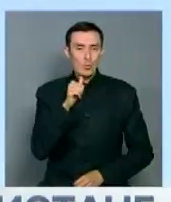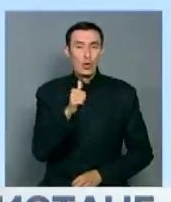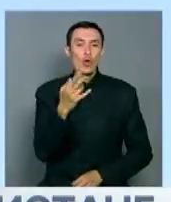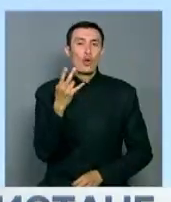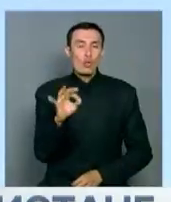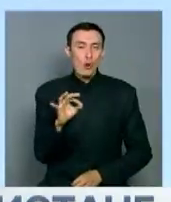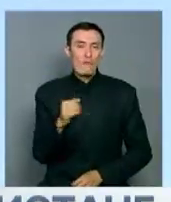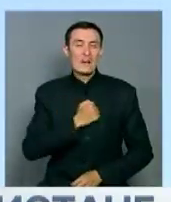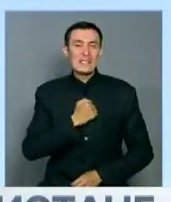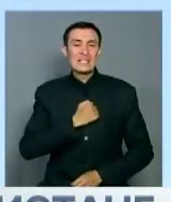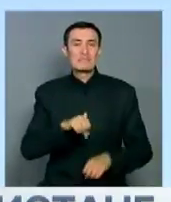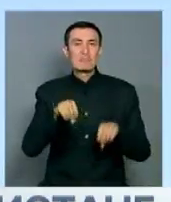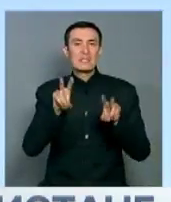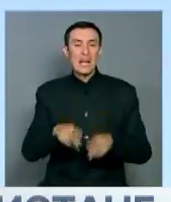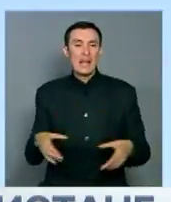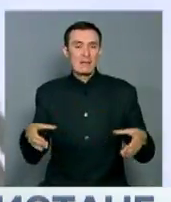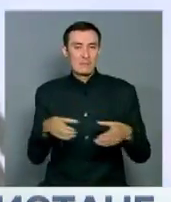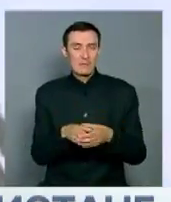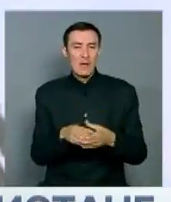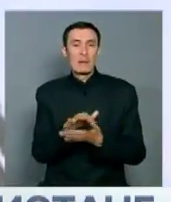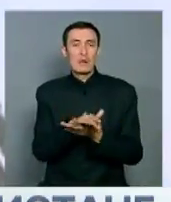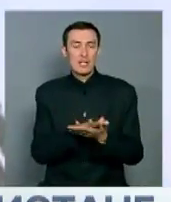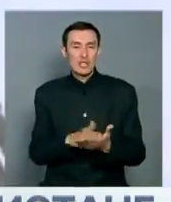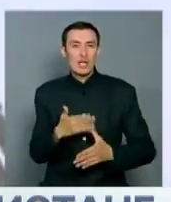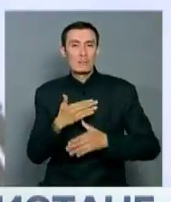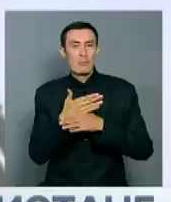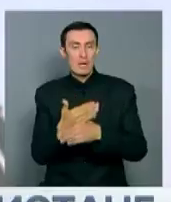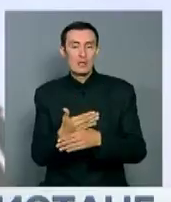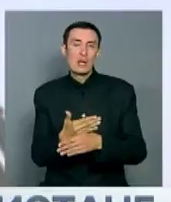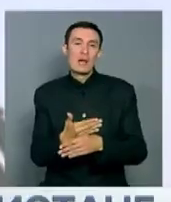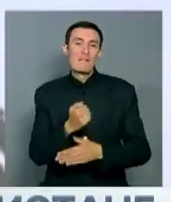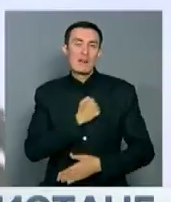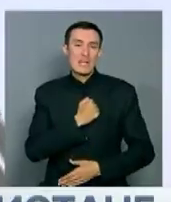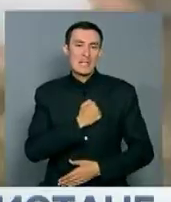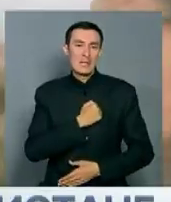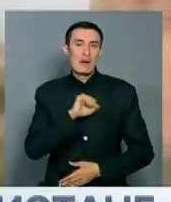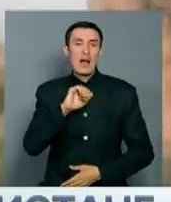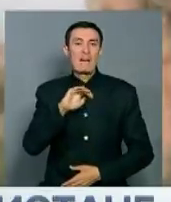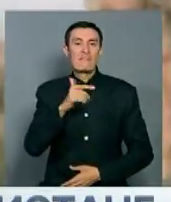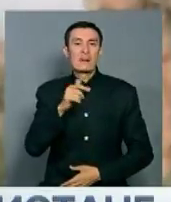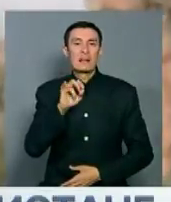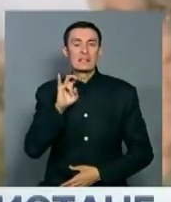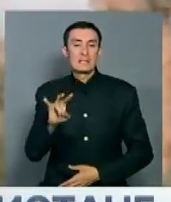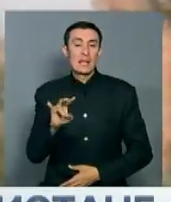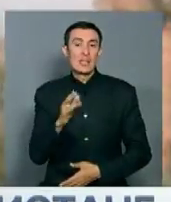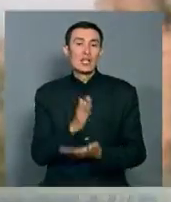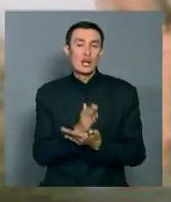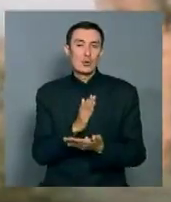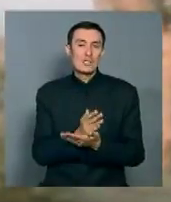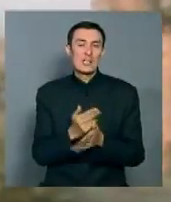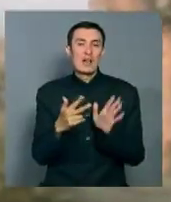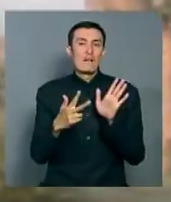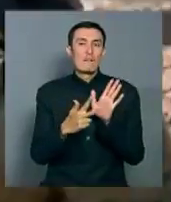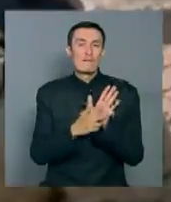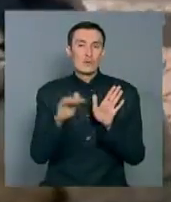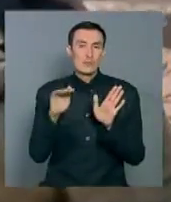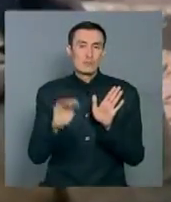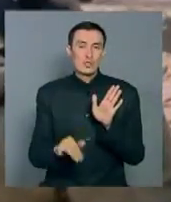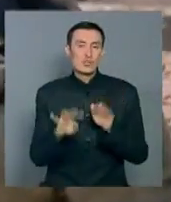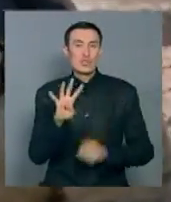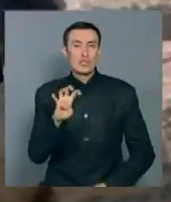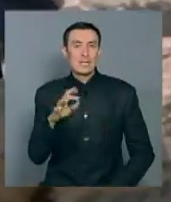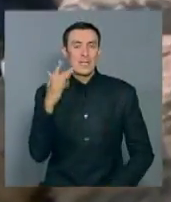Новые СК специального назначения продолжают оказывать помощь местным военным. В данный момент в Афганистане находятся